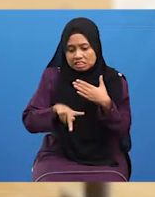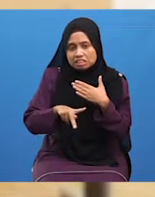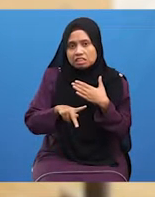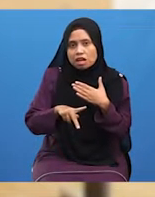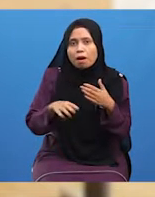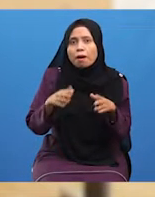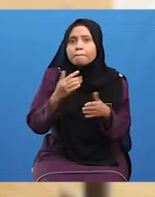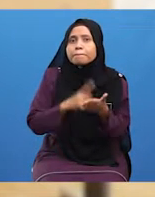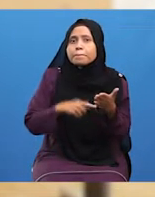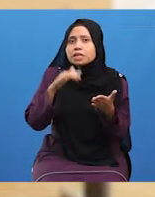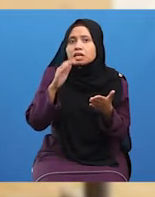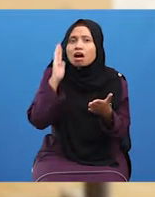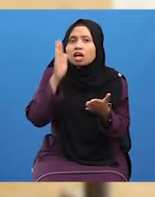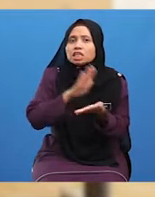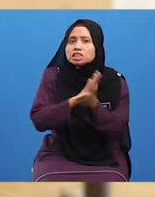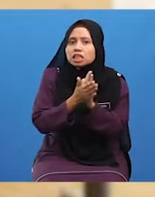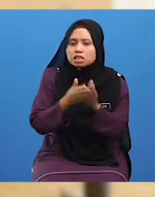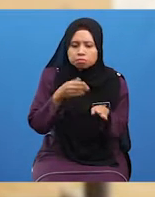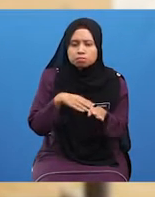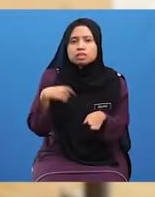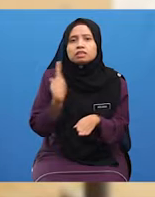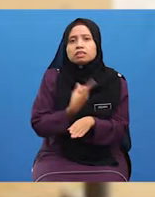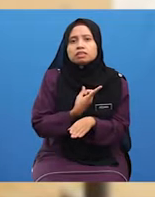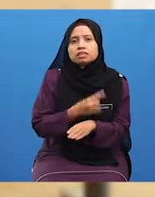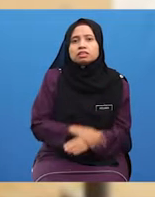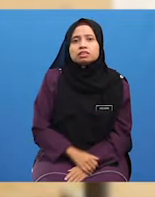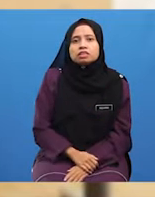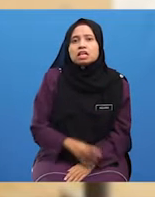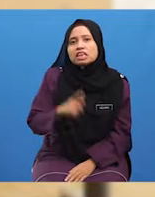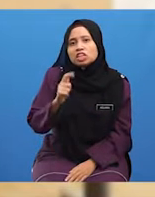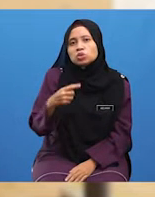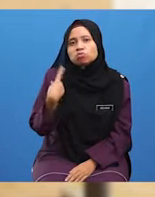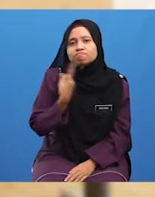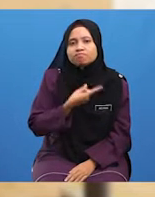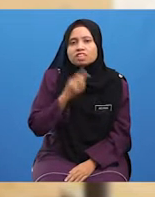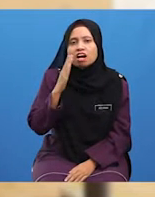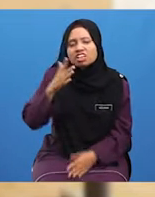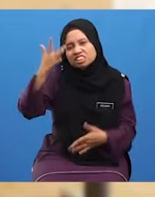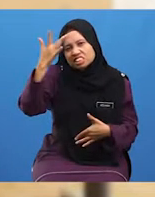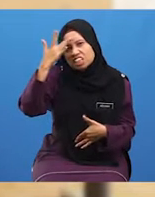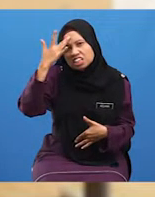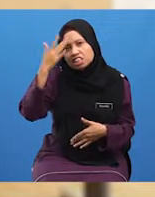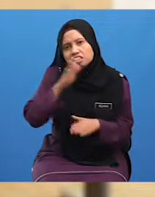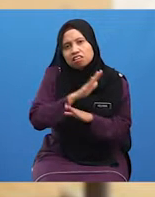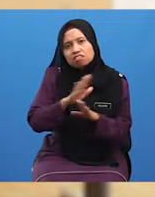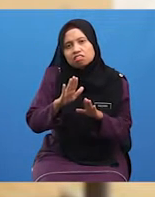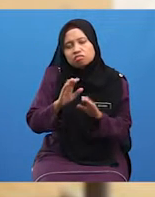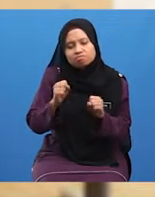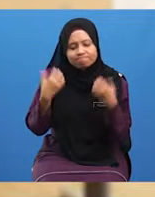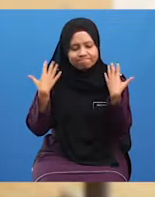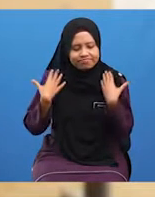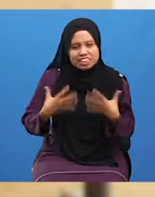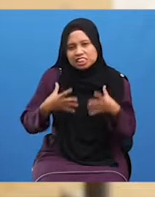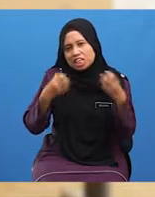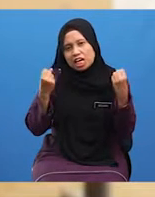Apa Akan Jadi Pada Kita Tentu Kita Akan Sakit Dan Tidak Sedap